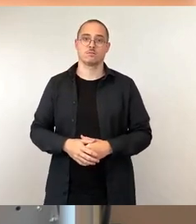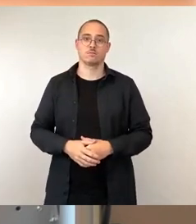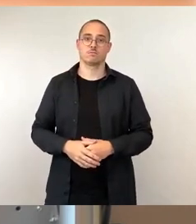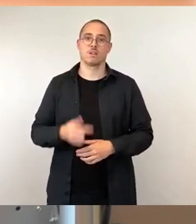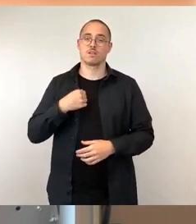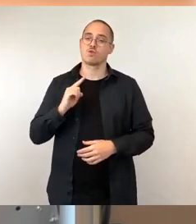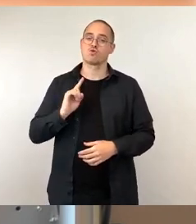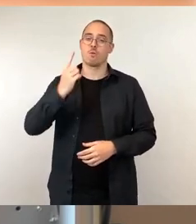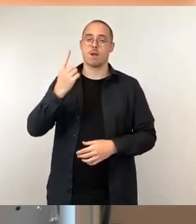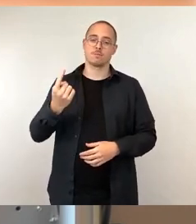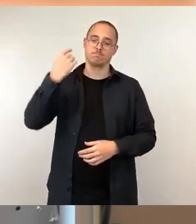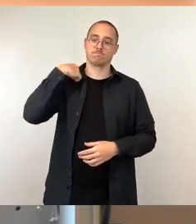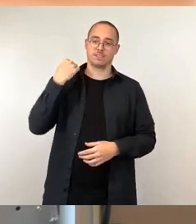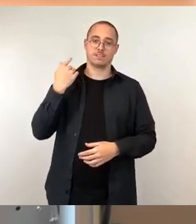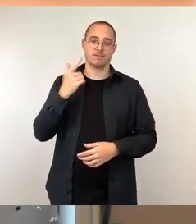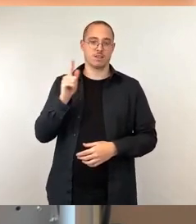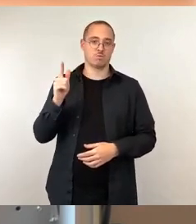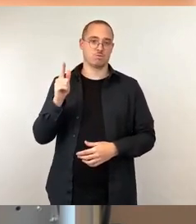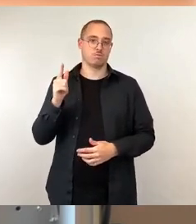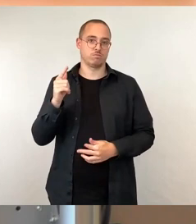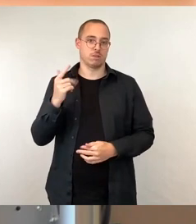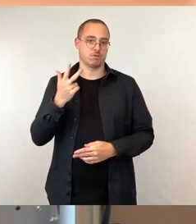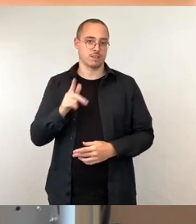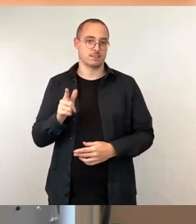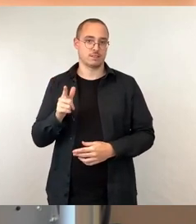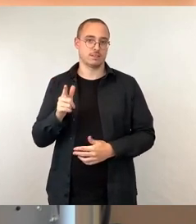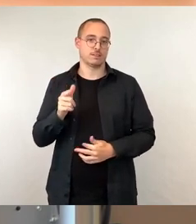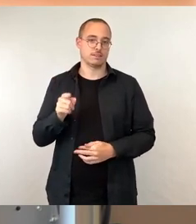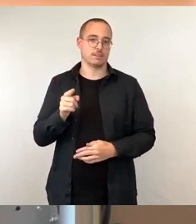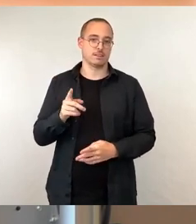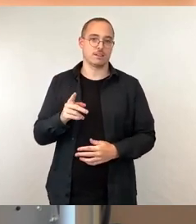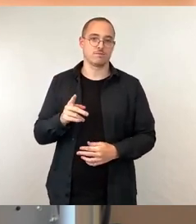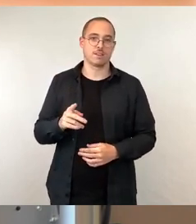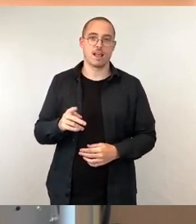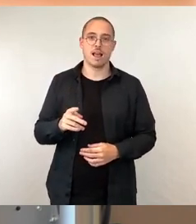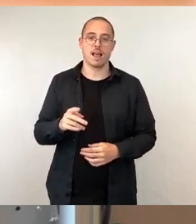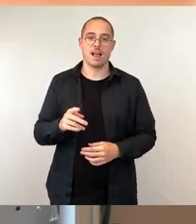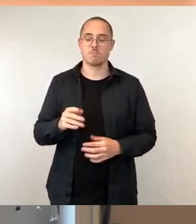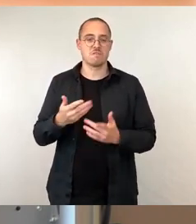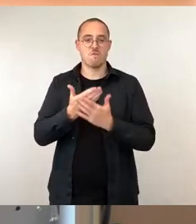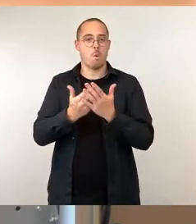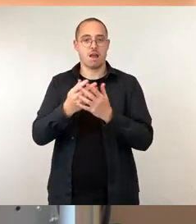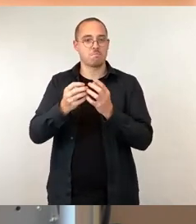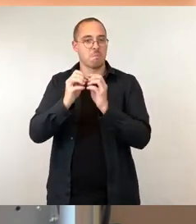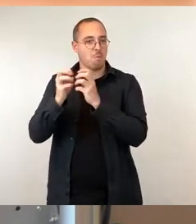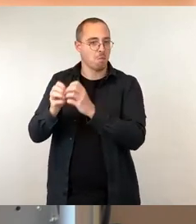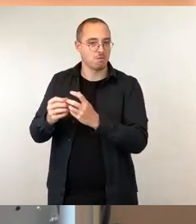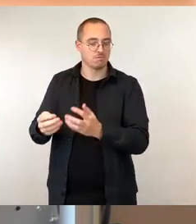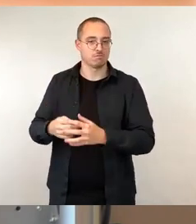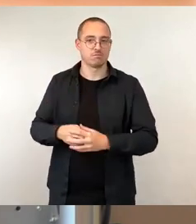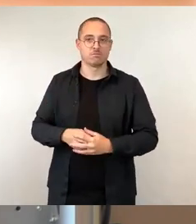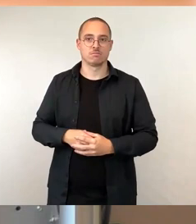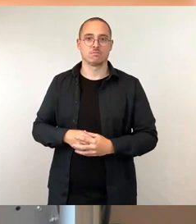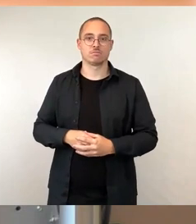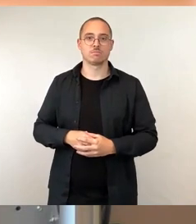81 Millionen Vorlage. Da steht drin, eine große Kostenposition bildet hier auch,